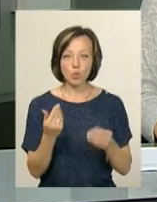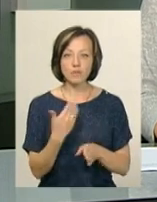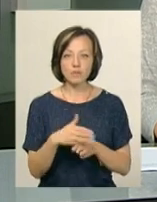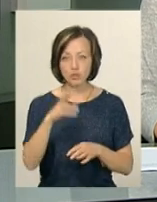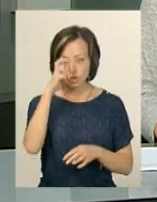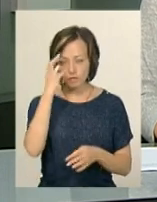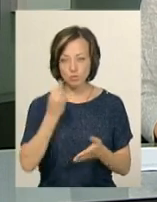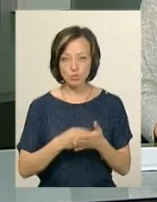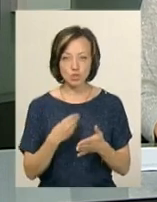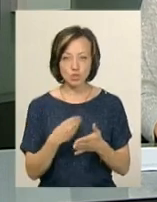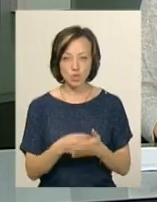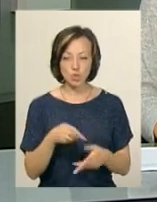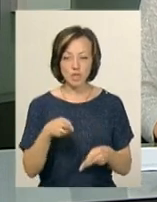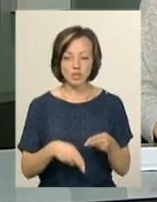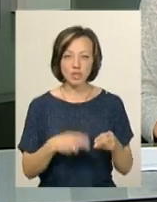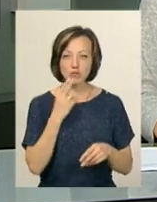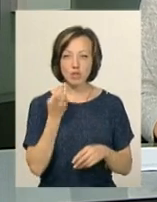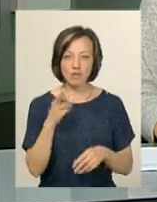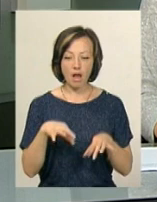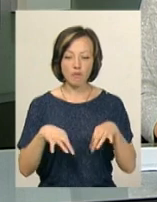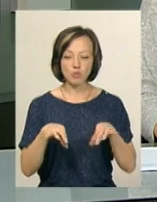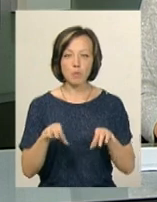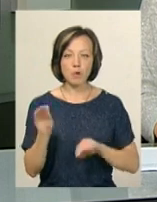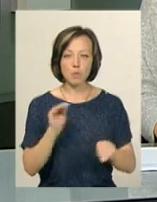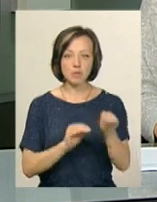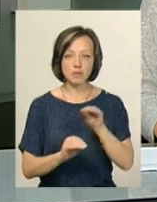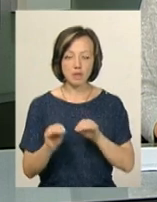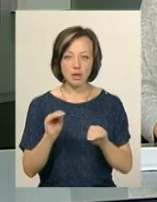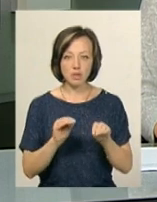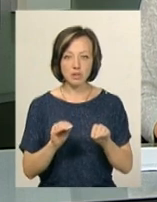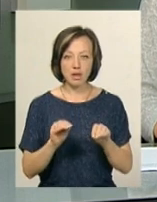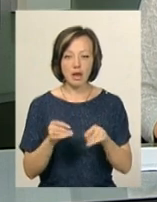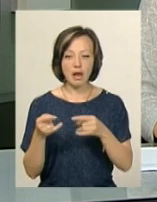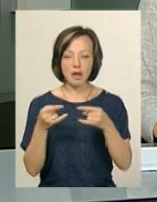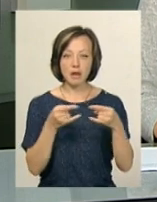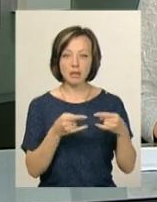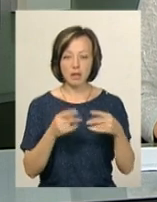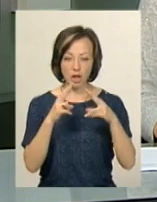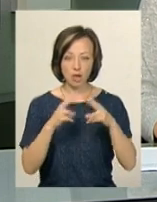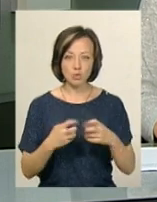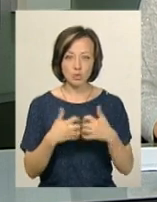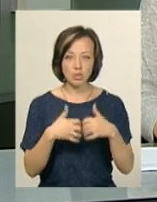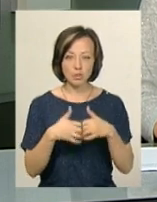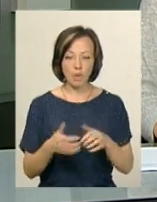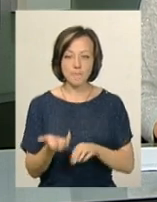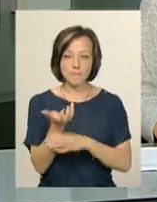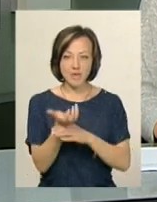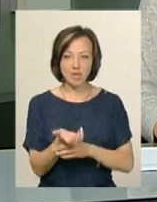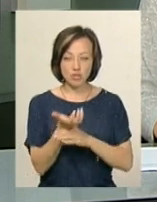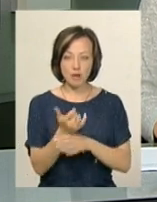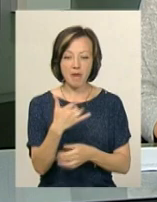виділили з державного бюджету. До кінця червня автомобіль обладнають портативною рентгенустановкою, спеціальним причепом та